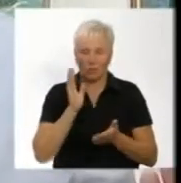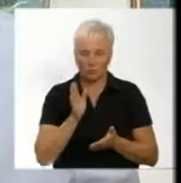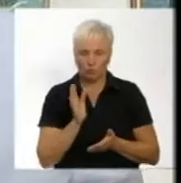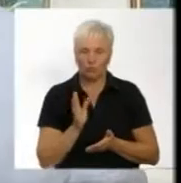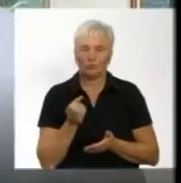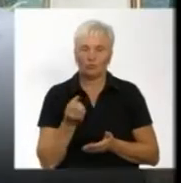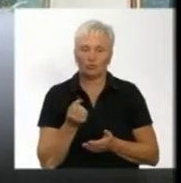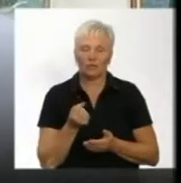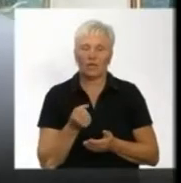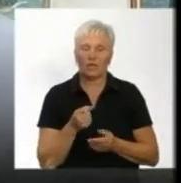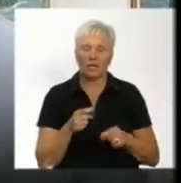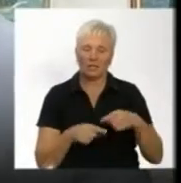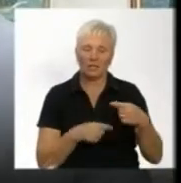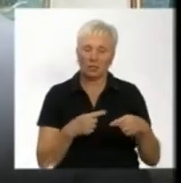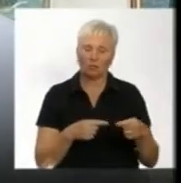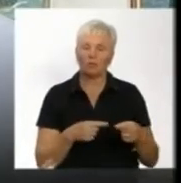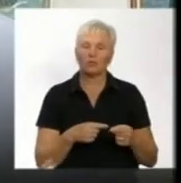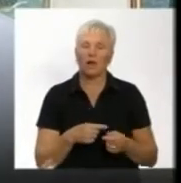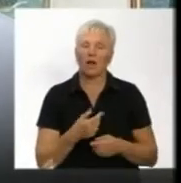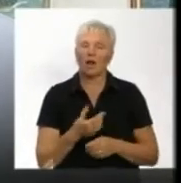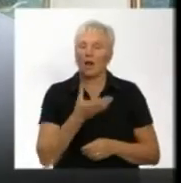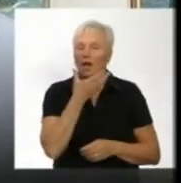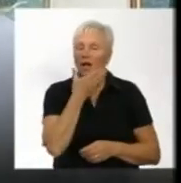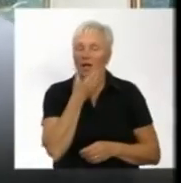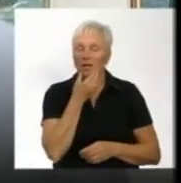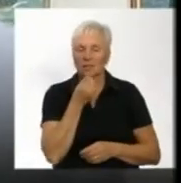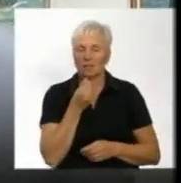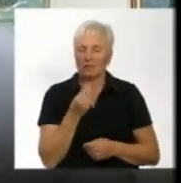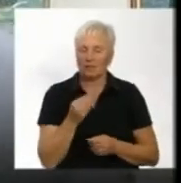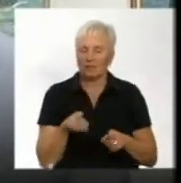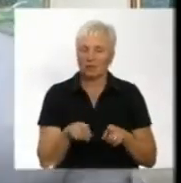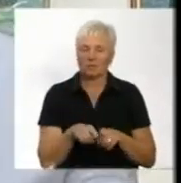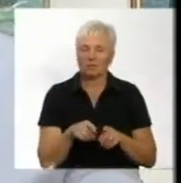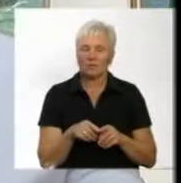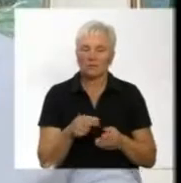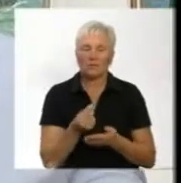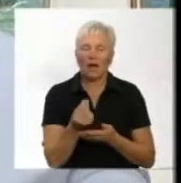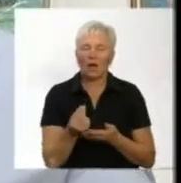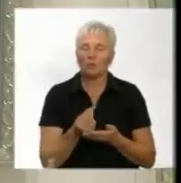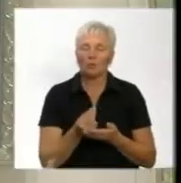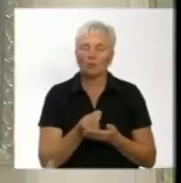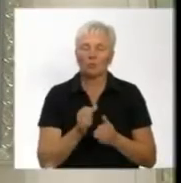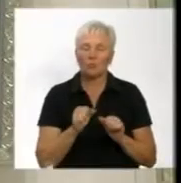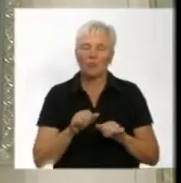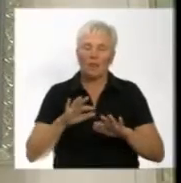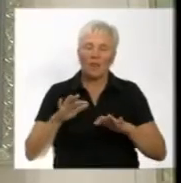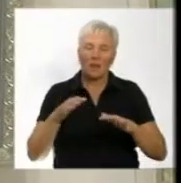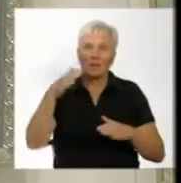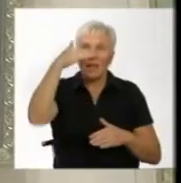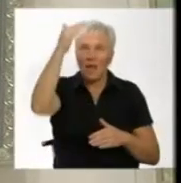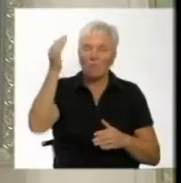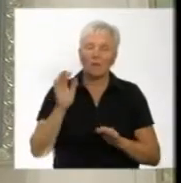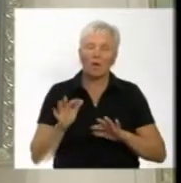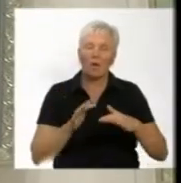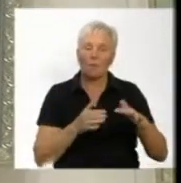велике естетичне значення, коли ми дивимося на красу божого творіння, ми можемо дивитися на небо, на гори, на міста кримські. Я